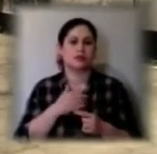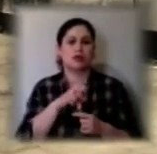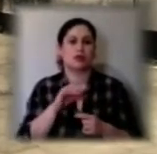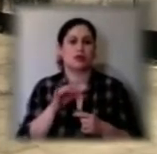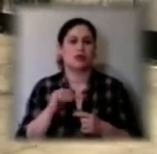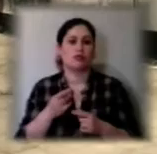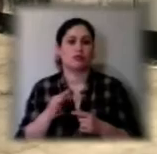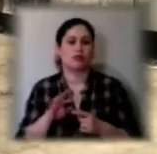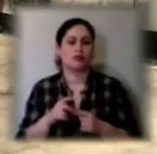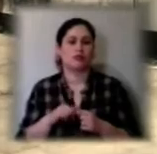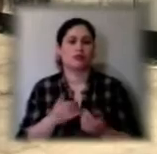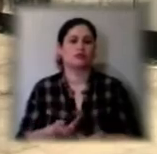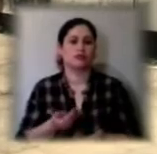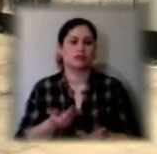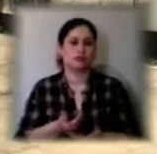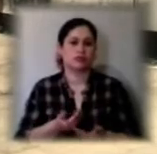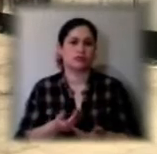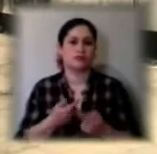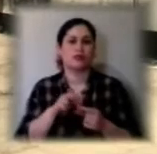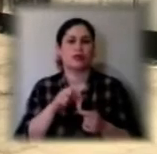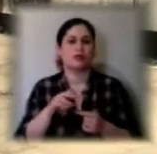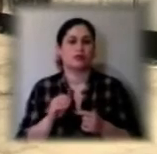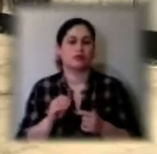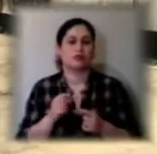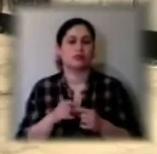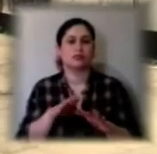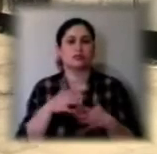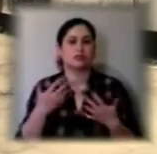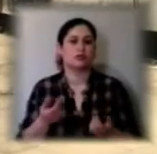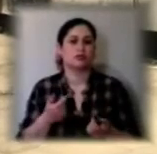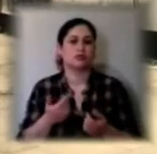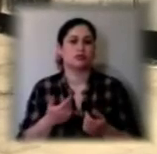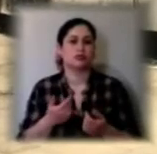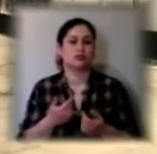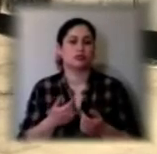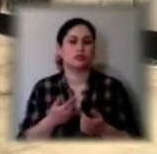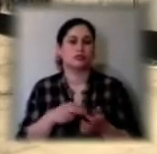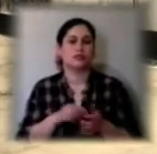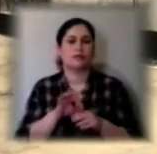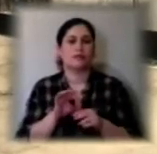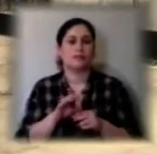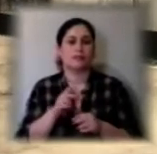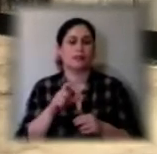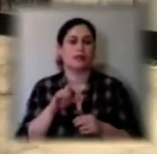життям, але збільшилась кількість хвороб хребта,